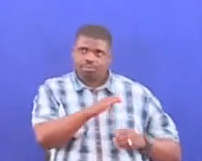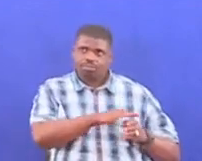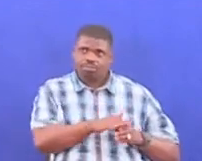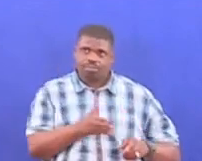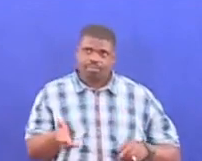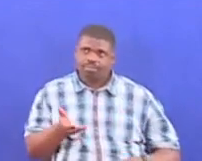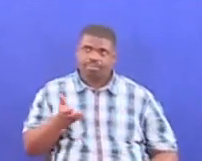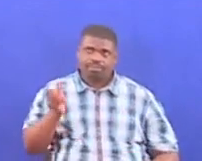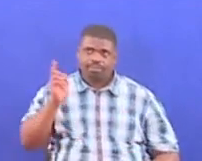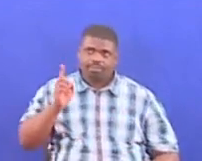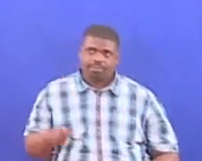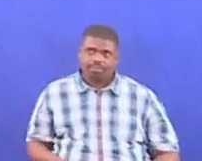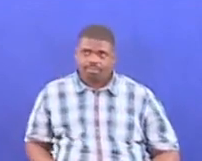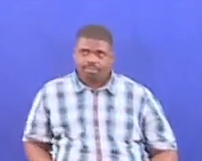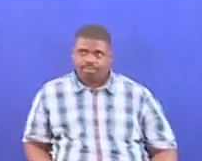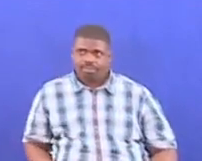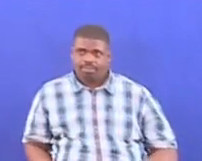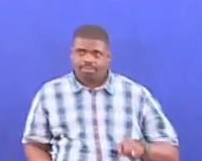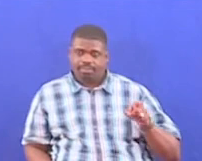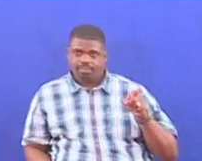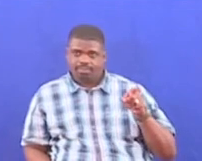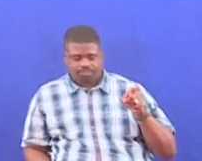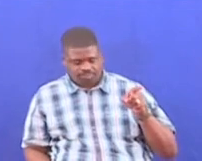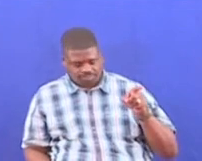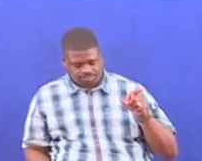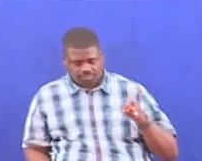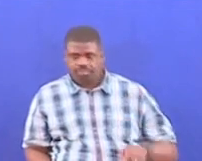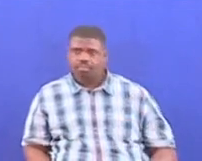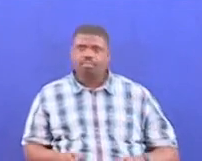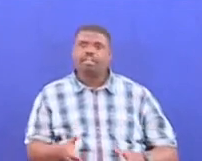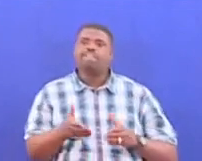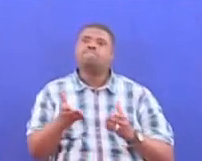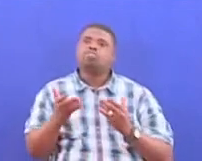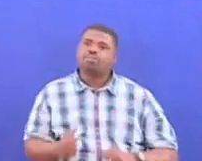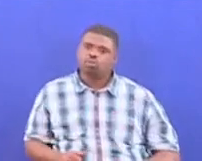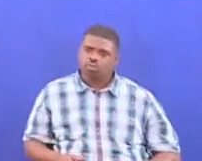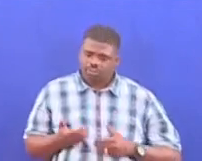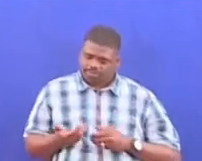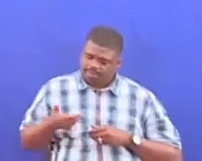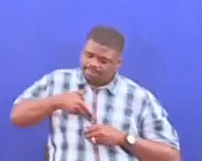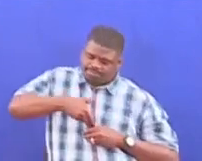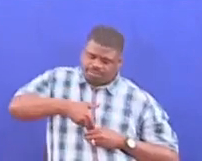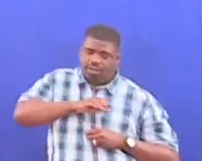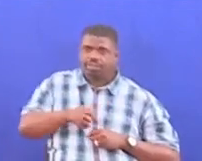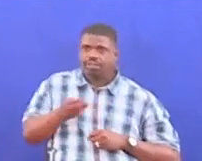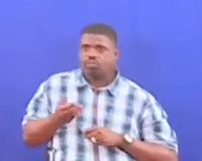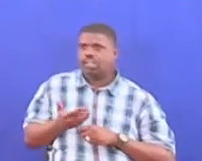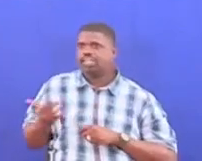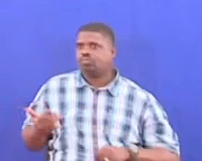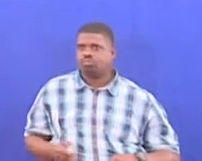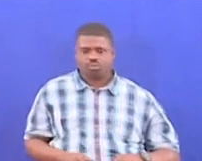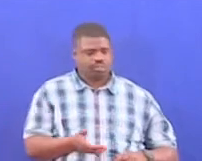gesi asili mwosi Ambao itakua ni affordable Sasa hevi mafuta petroli la F3 na kitu